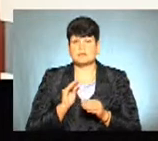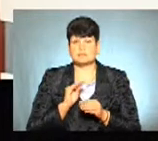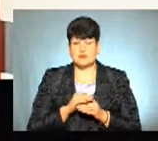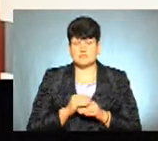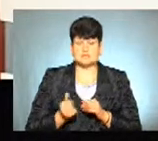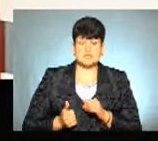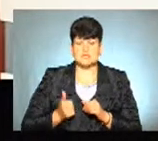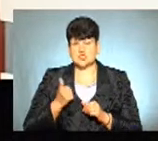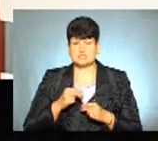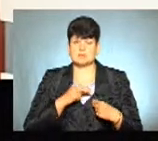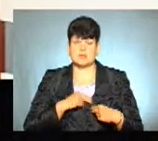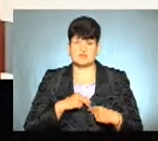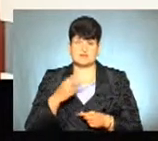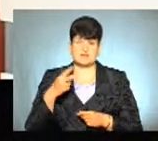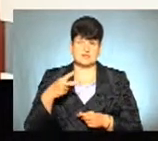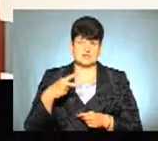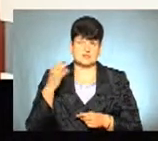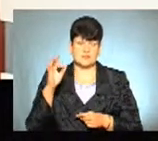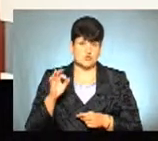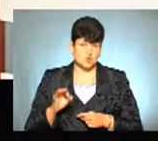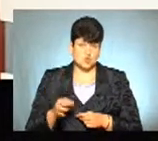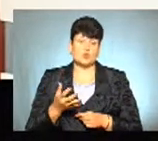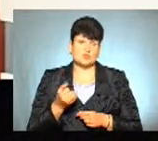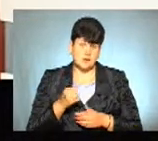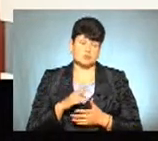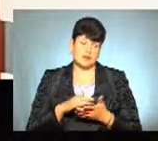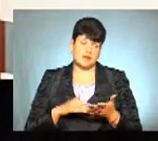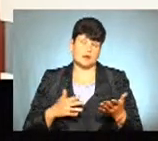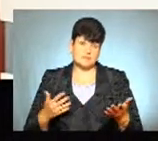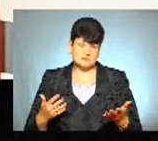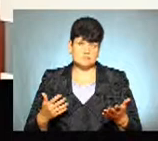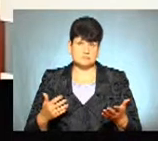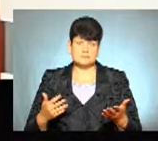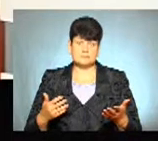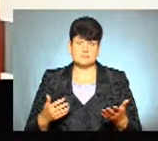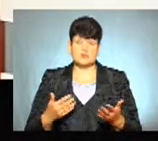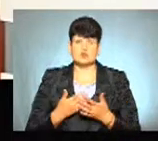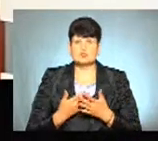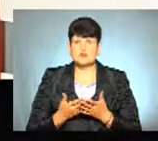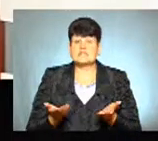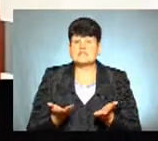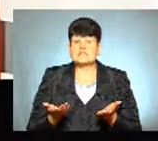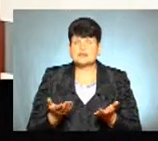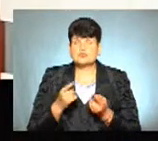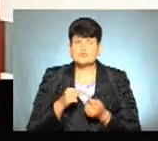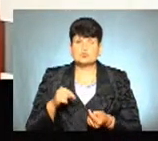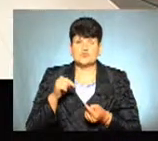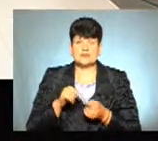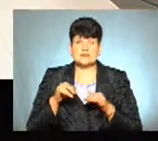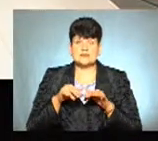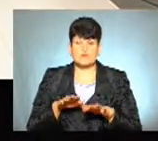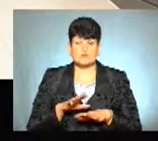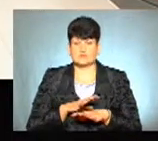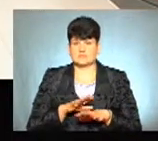престижність праці у розмірі 20%, отримує і надалі. Тобто, якихось відповідних заходів не